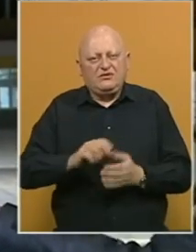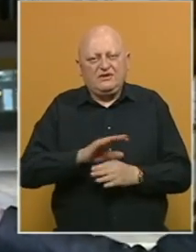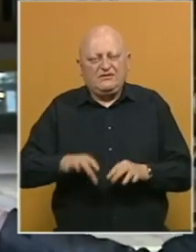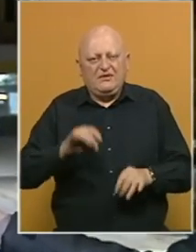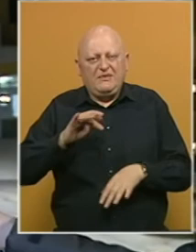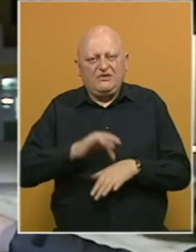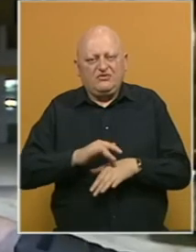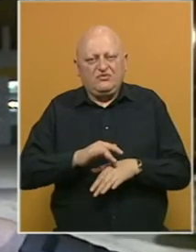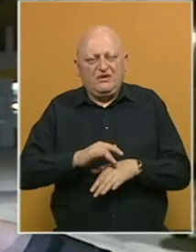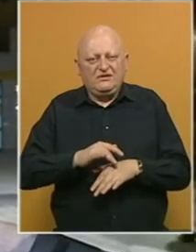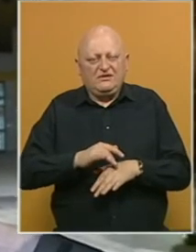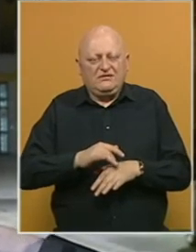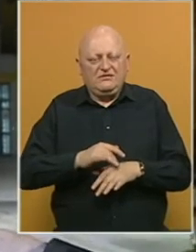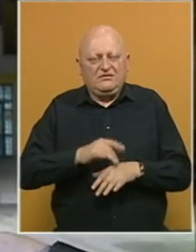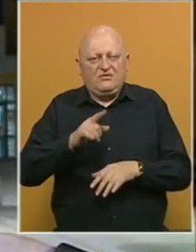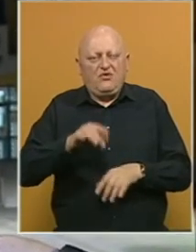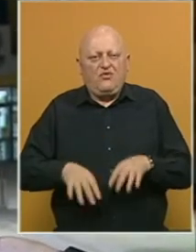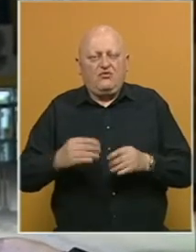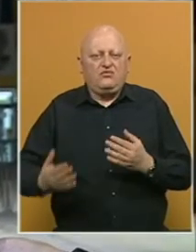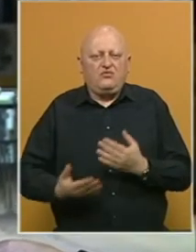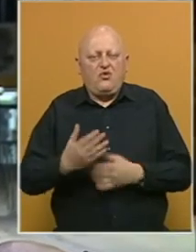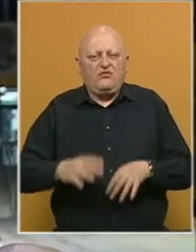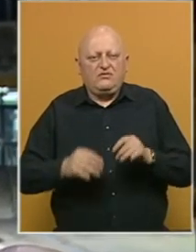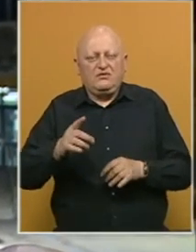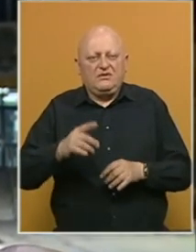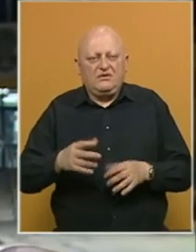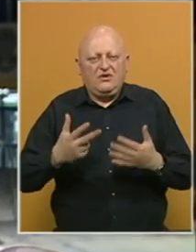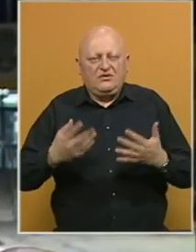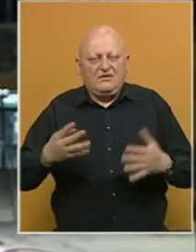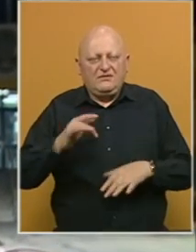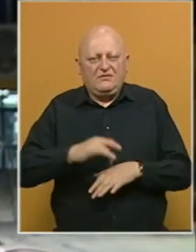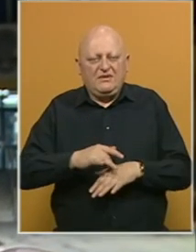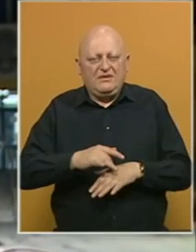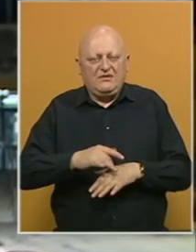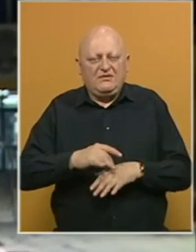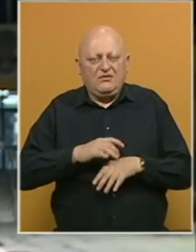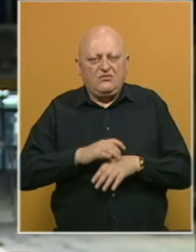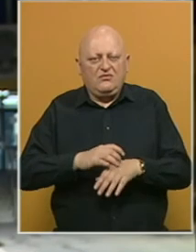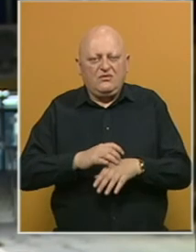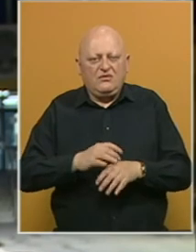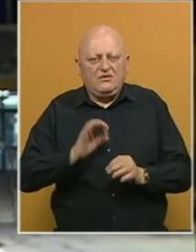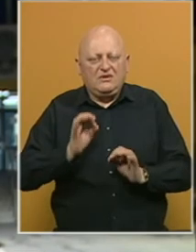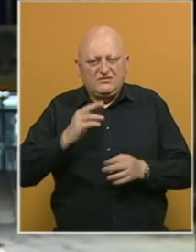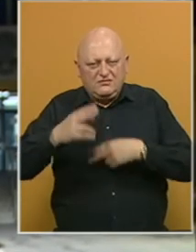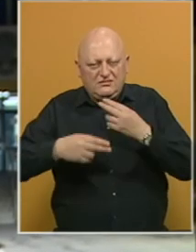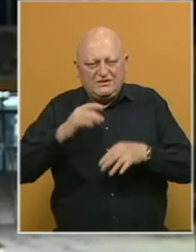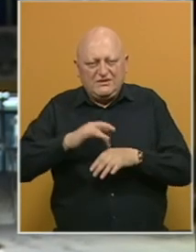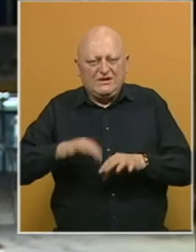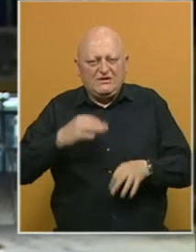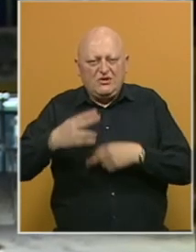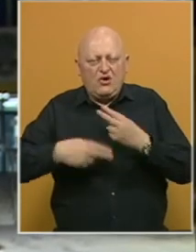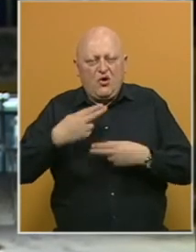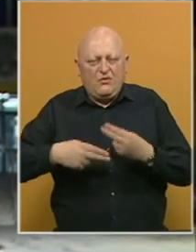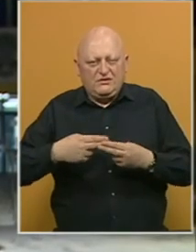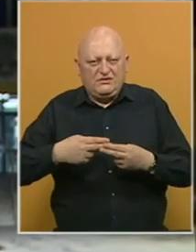biračka mjesta, odnosno da se ovi izbori, ponovljeni izbori na ovih 82 biračkih mjesta se provodi pod supervizijom Centralne izborne komisije.